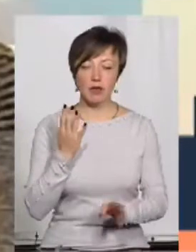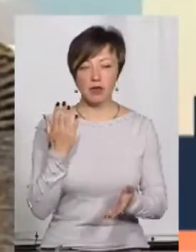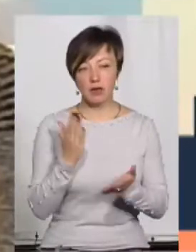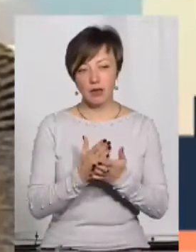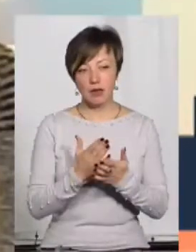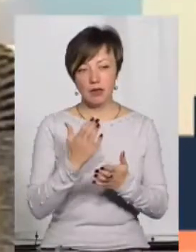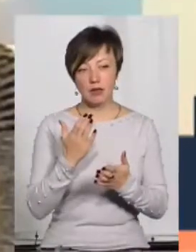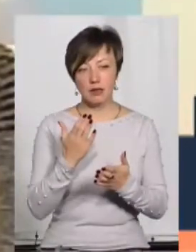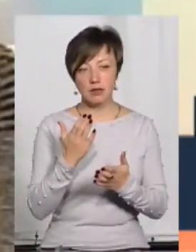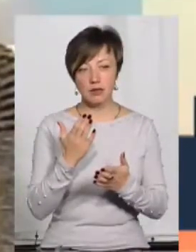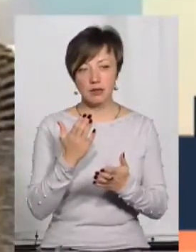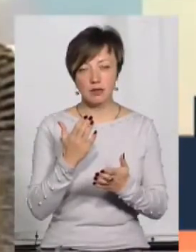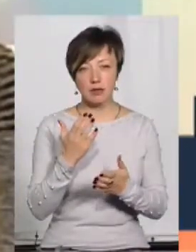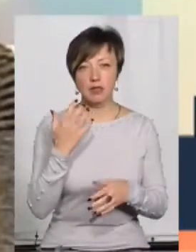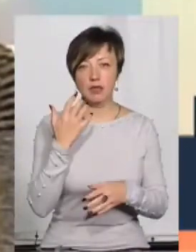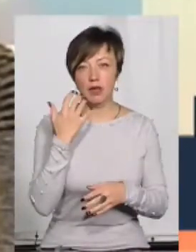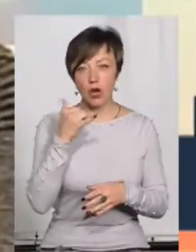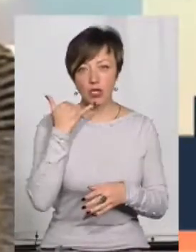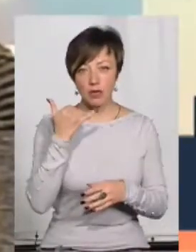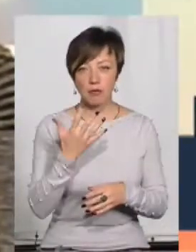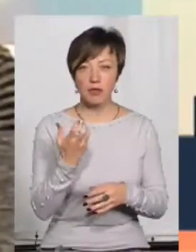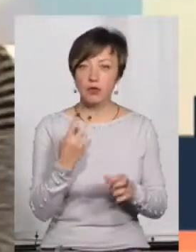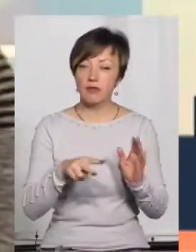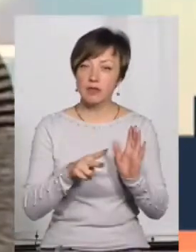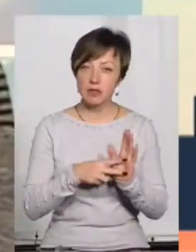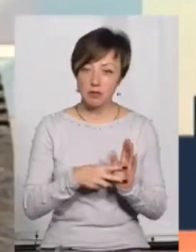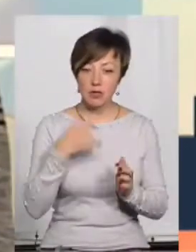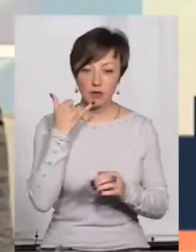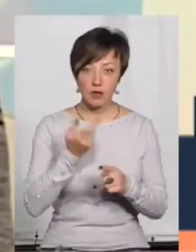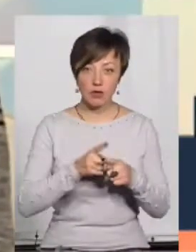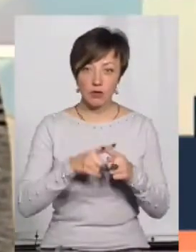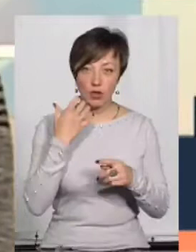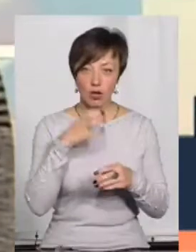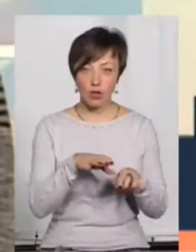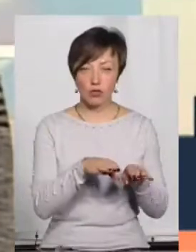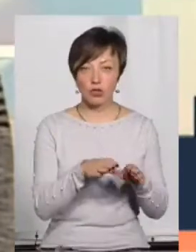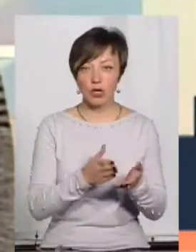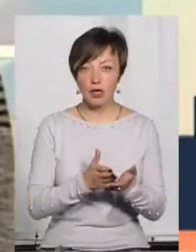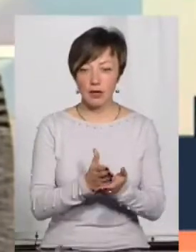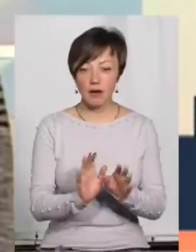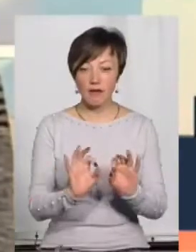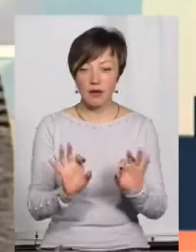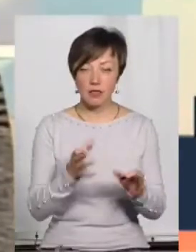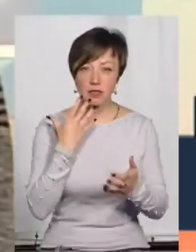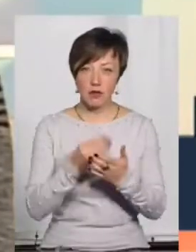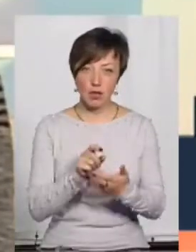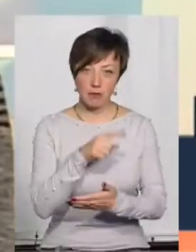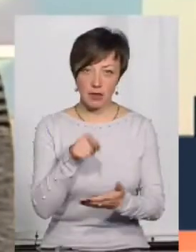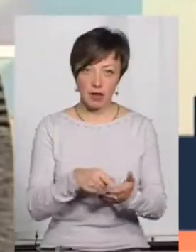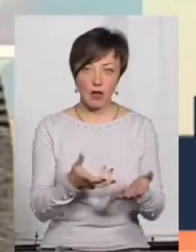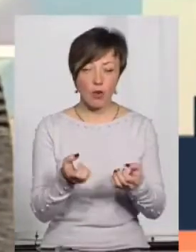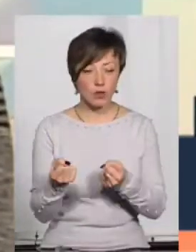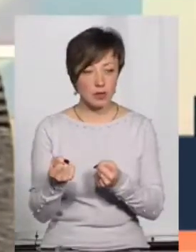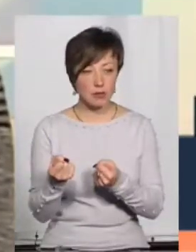лінія з протидії торгів людьми 527. Тобто, зателефонувати на цю гарячу лінію і отримати вже, викласти свої питання і отримати